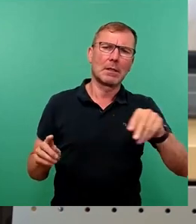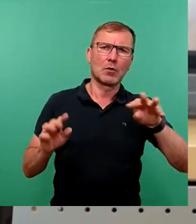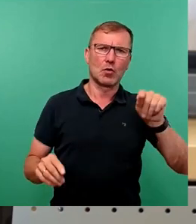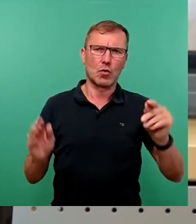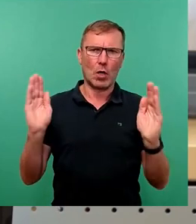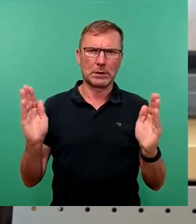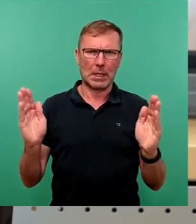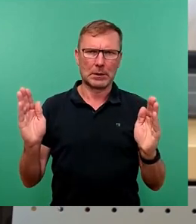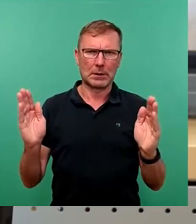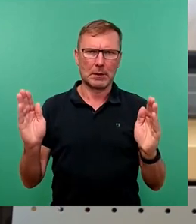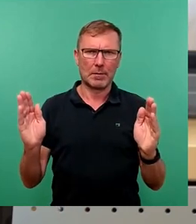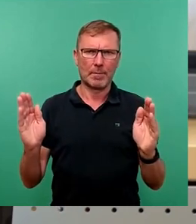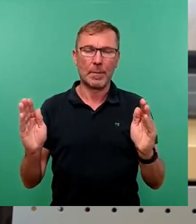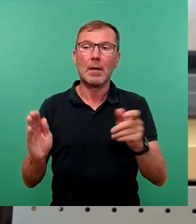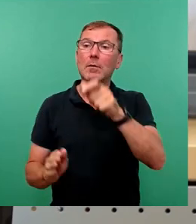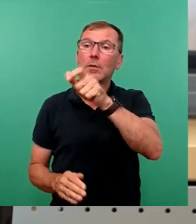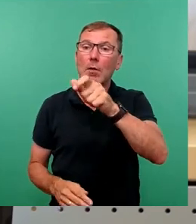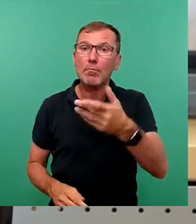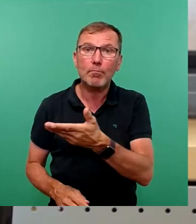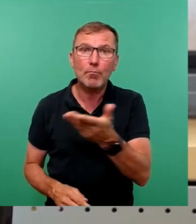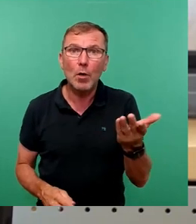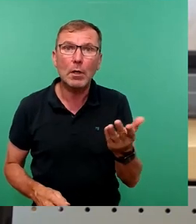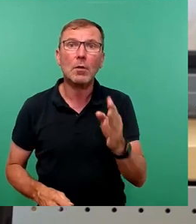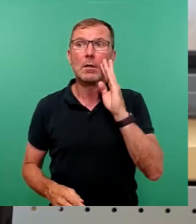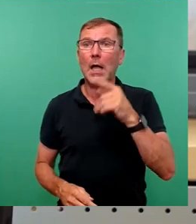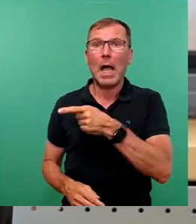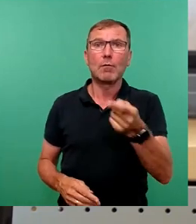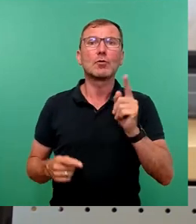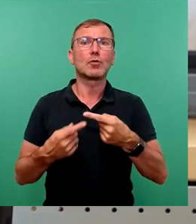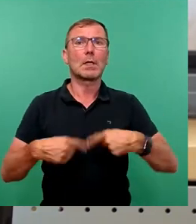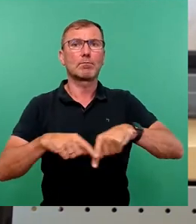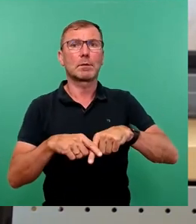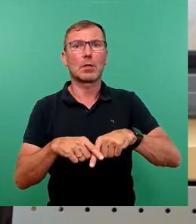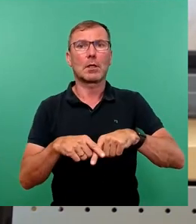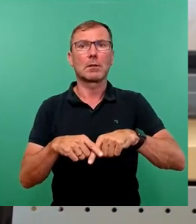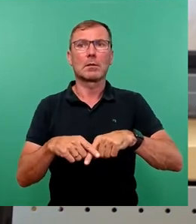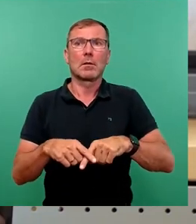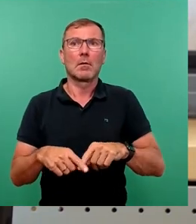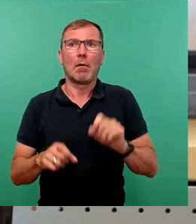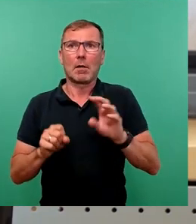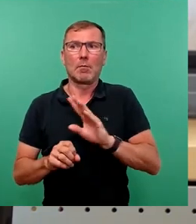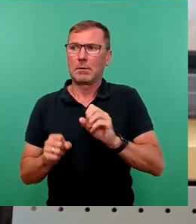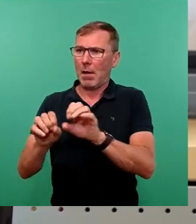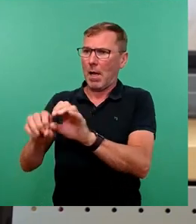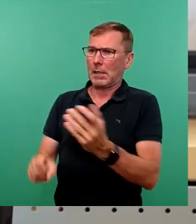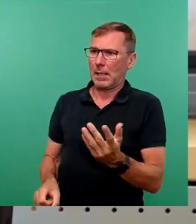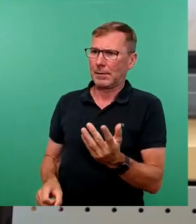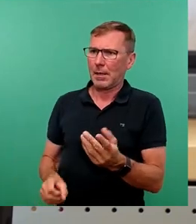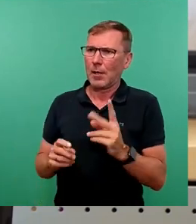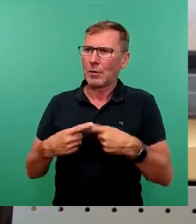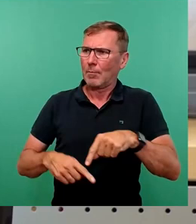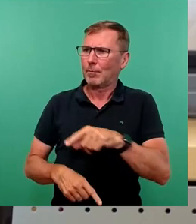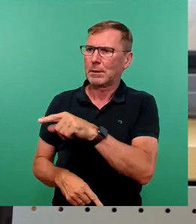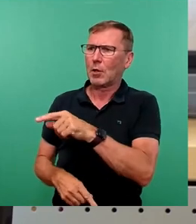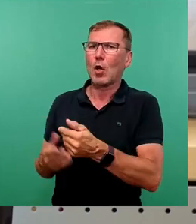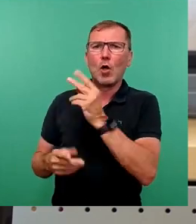Und es ist natürlich den Bürgerinnen und Bürgern und den Einwohnern in den Stadtbezirken überhaupt nicht zu vermitteln, warum beispielsweise der Stadtbezirksbeirat